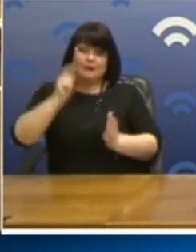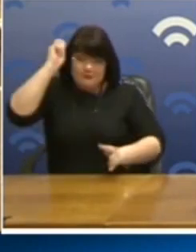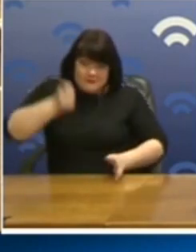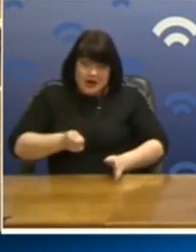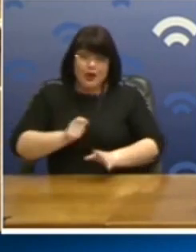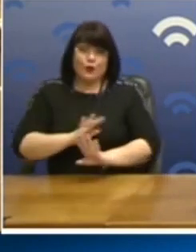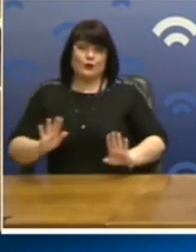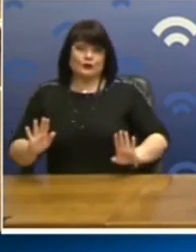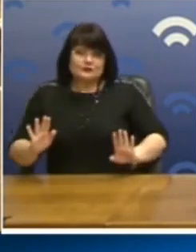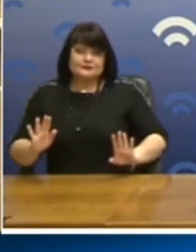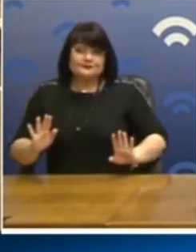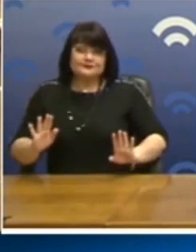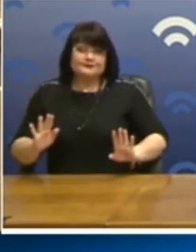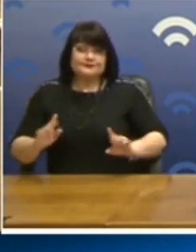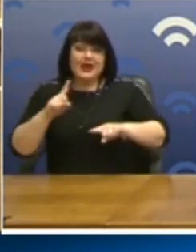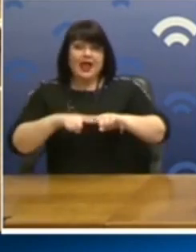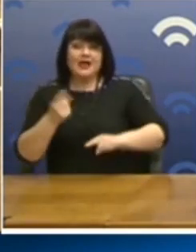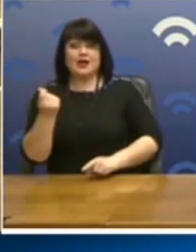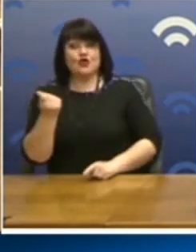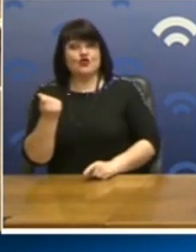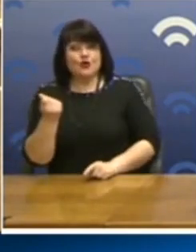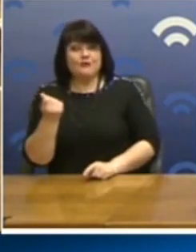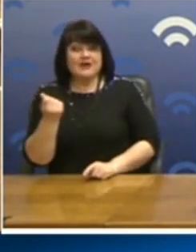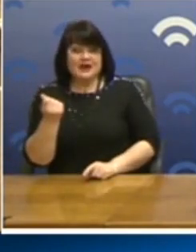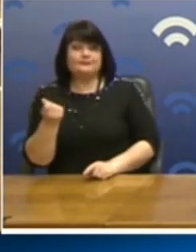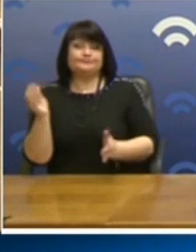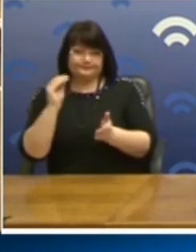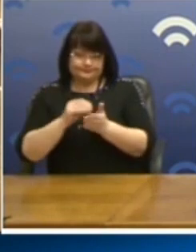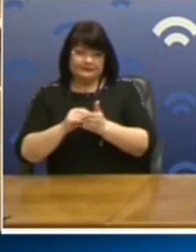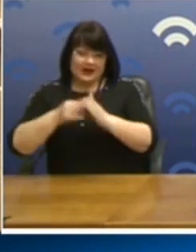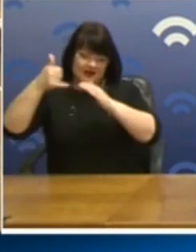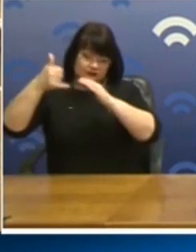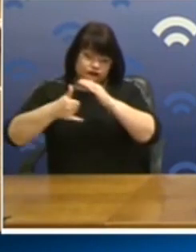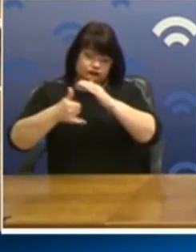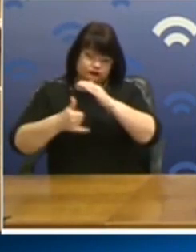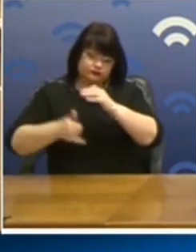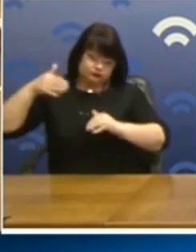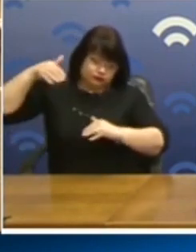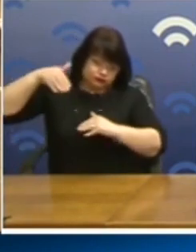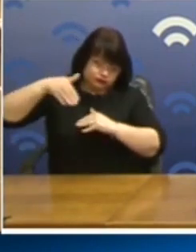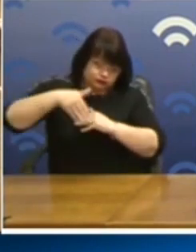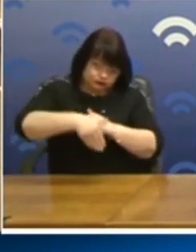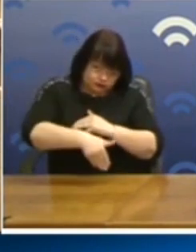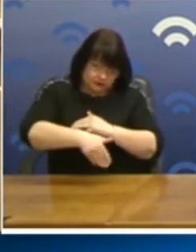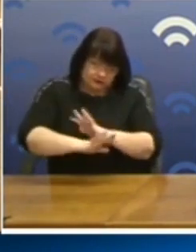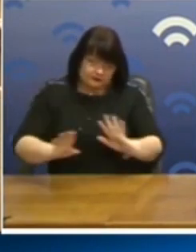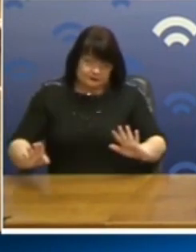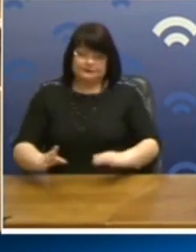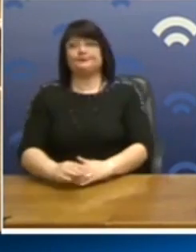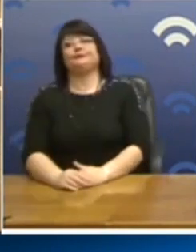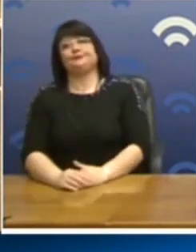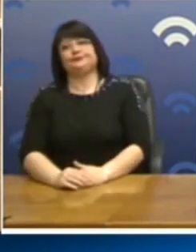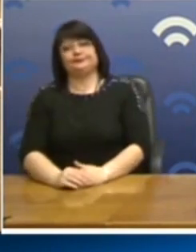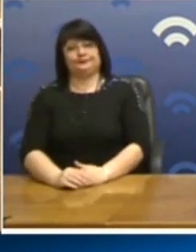και η ελληνική οικονομία μπαίνει σε βαθιά ύφεση. Έχει φυσικά προηγηθεί